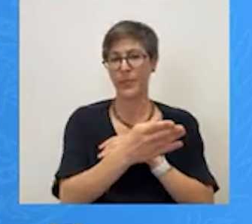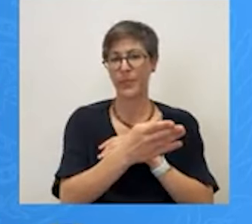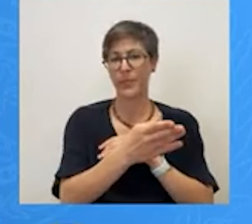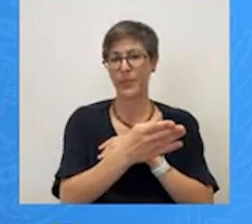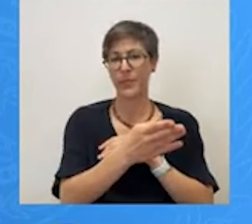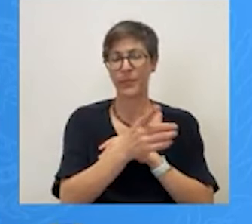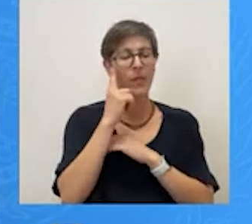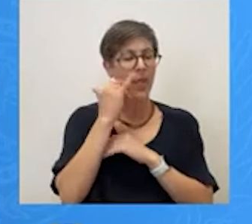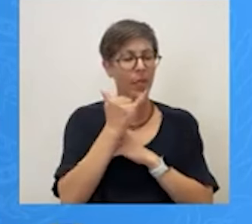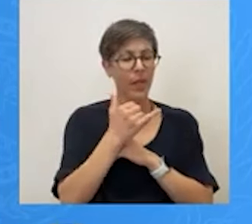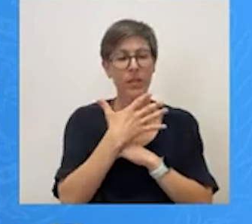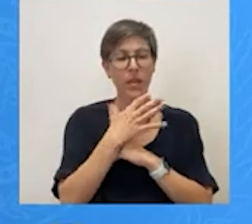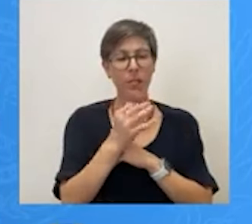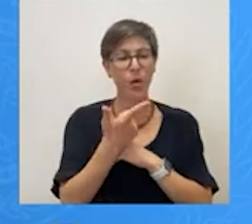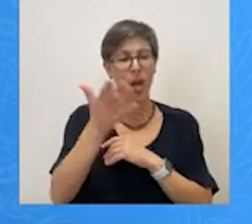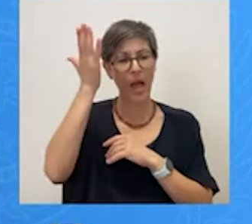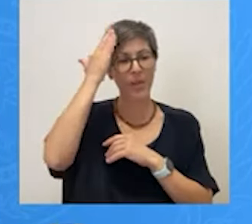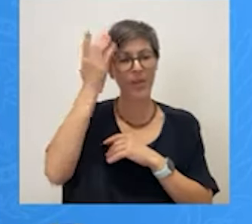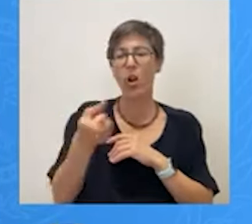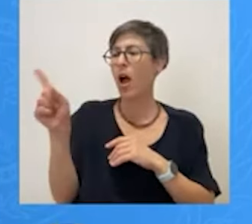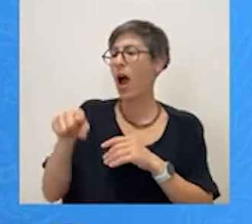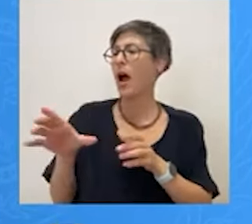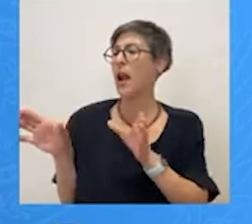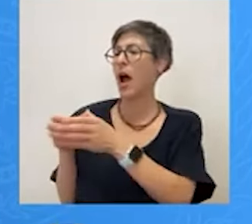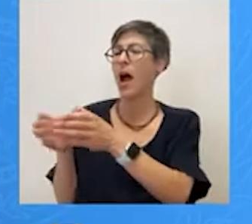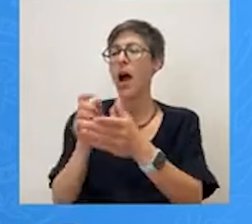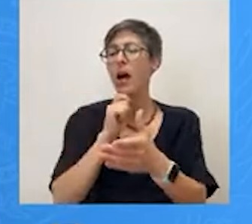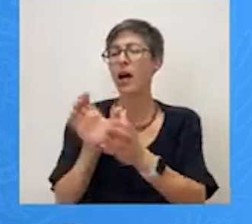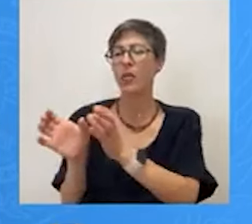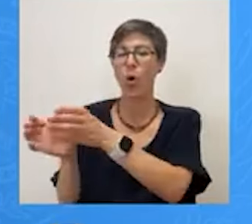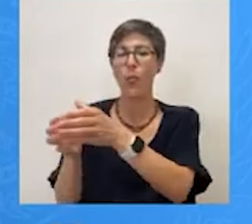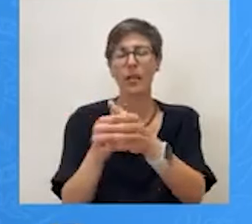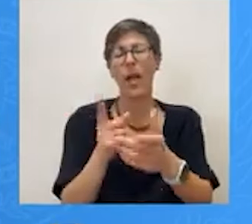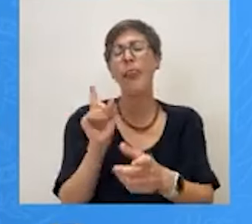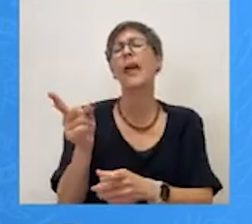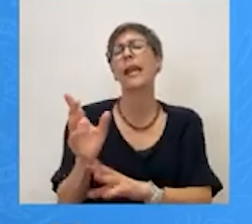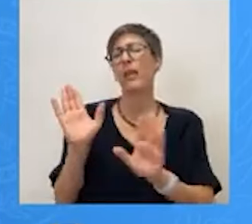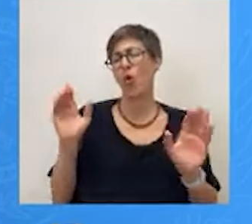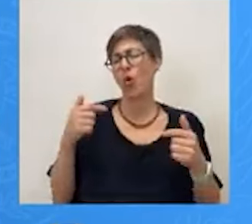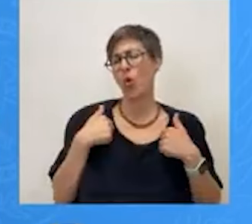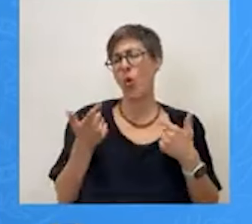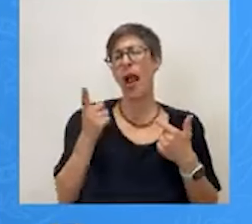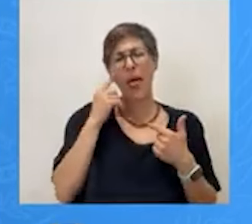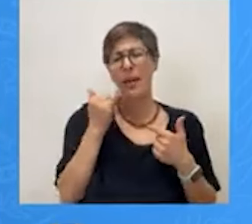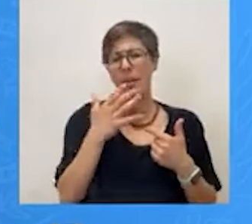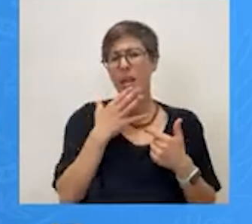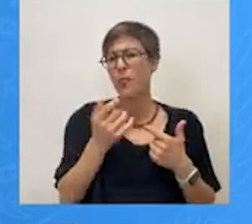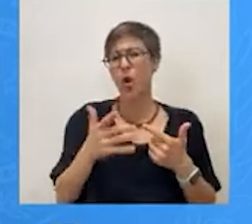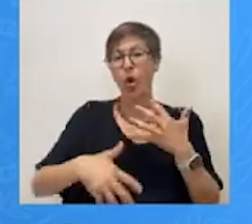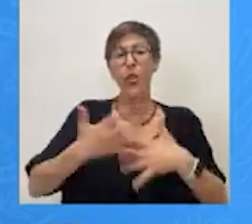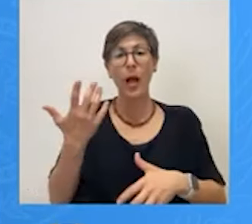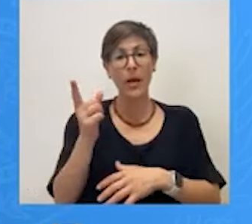καταλαβαίνω γιατί η επικεφαλής των άλλων συνδυασμών, δεν τους κρίνω. Αλλά δηλαδή γίνεται 15 μέρες